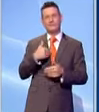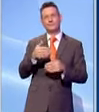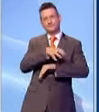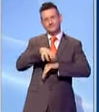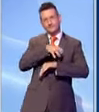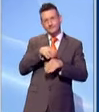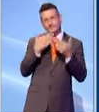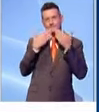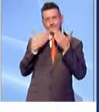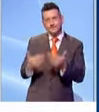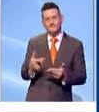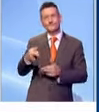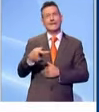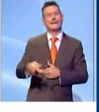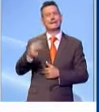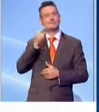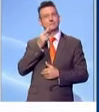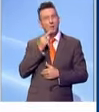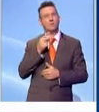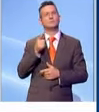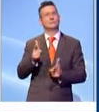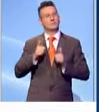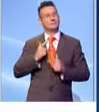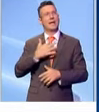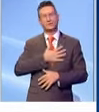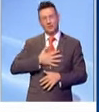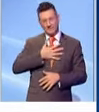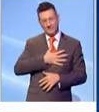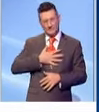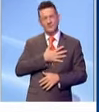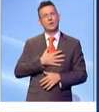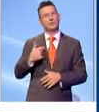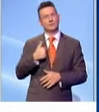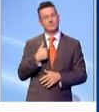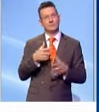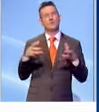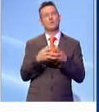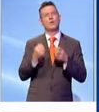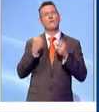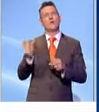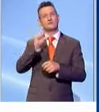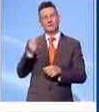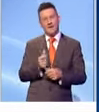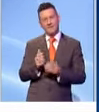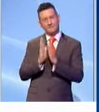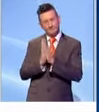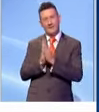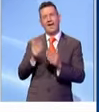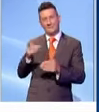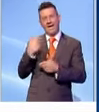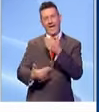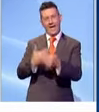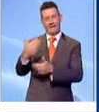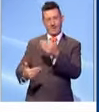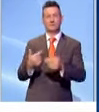la sua risposta che ci soddisfa e la incoraggiamo come gruppo di Forza Italia ad andare avanti. Dal